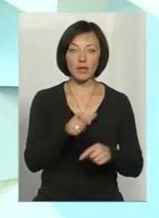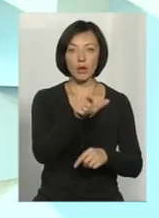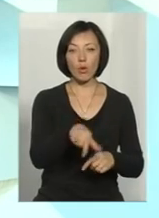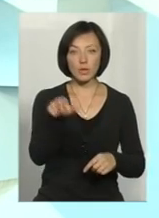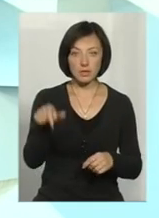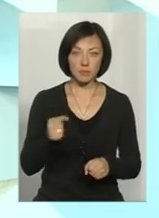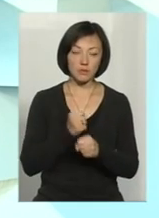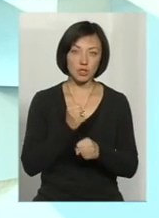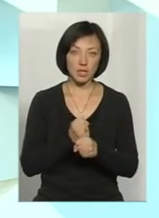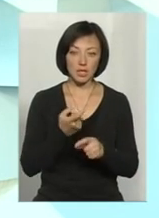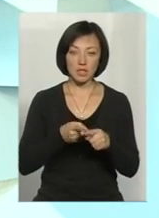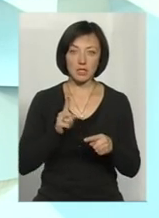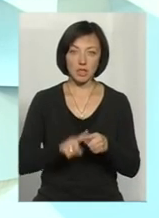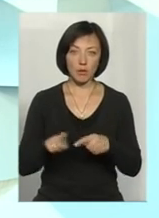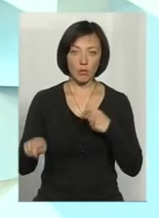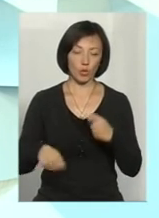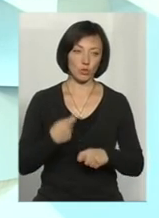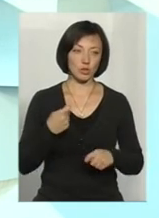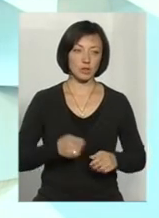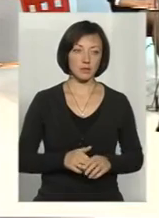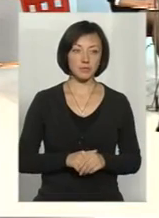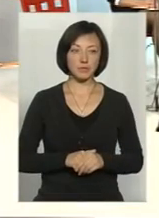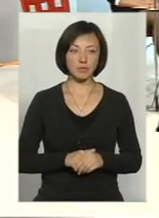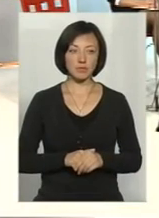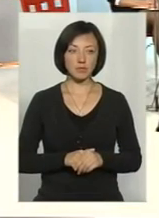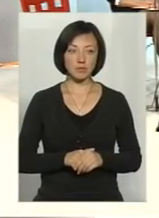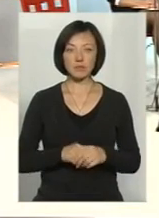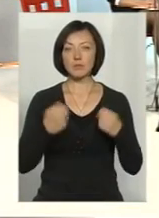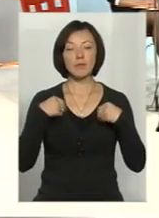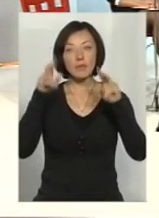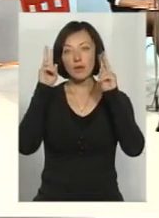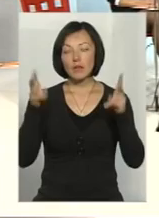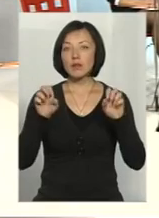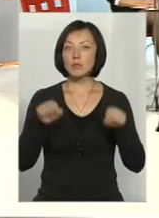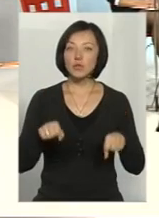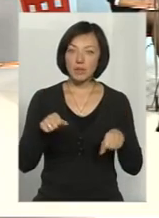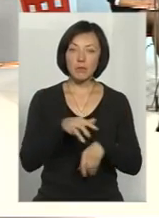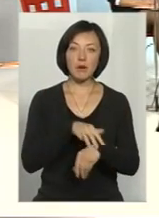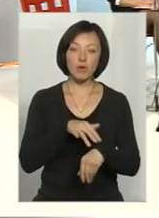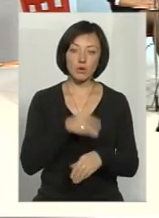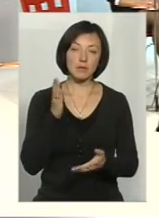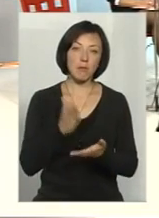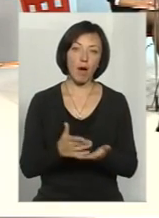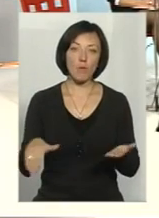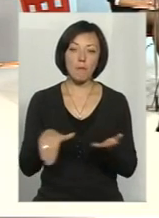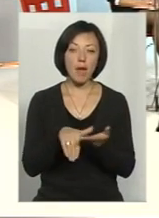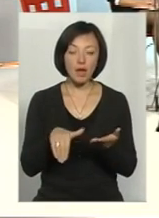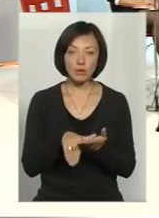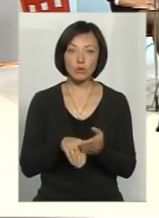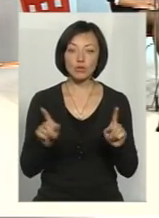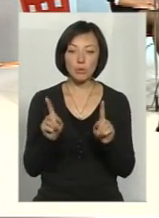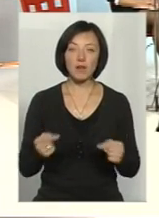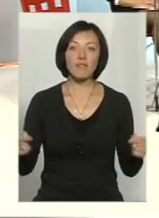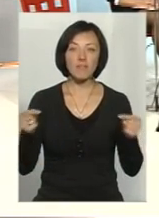вчинили дані діяльні. Не знаю, наскільки можливо. Можливо, правоохоронці мають методи для того, аби